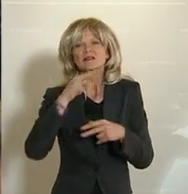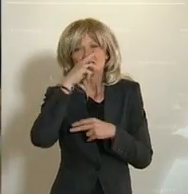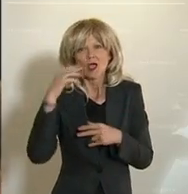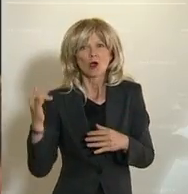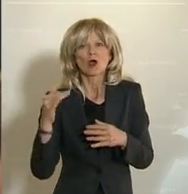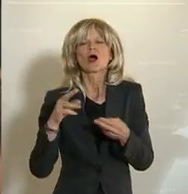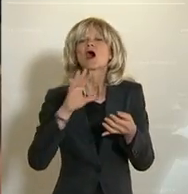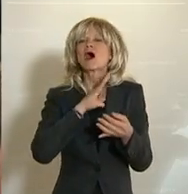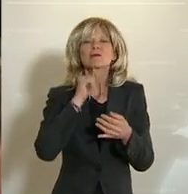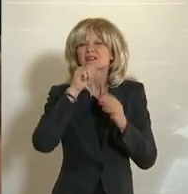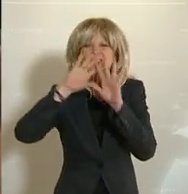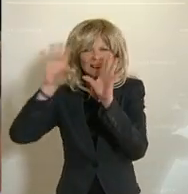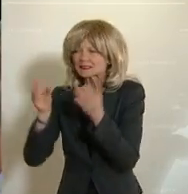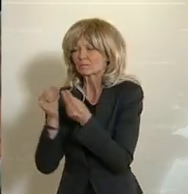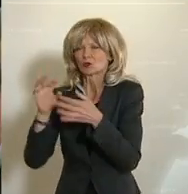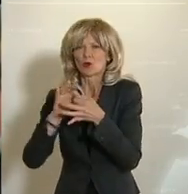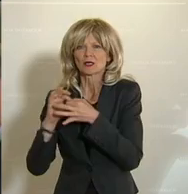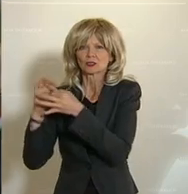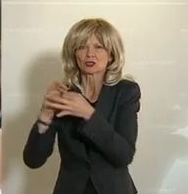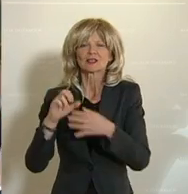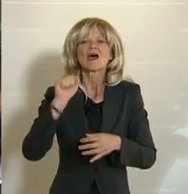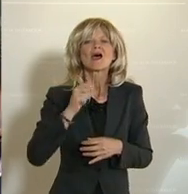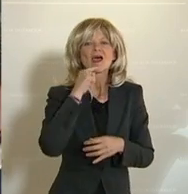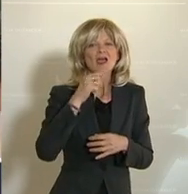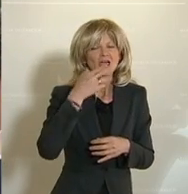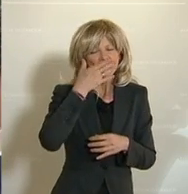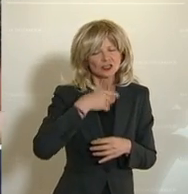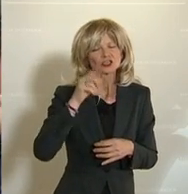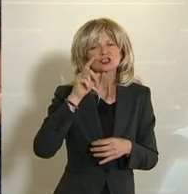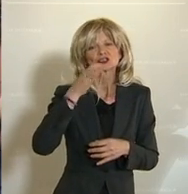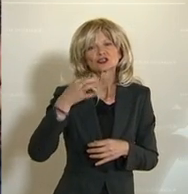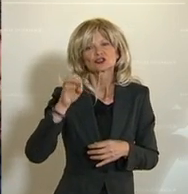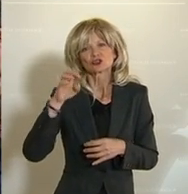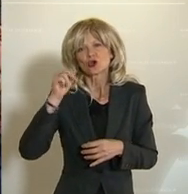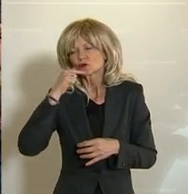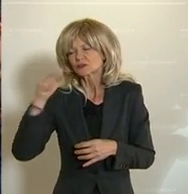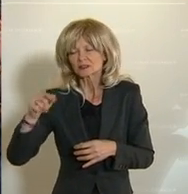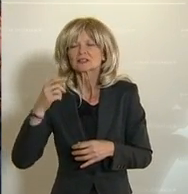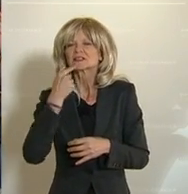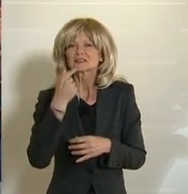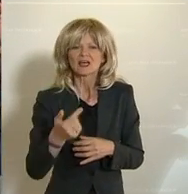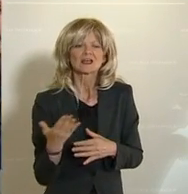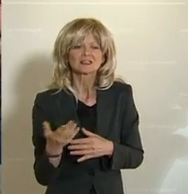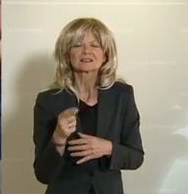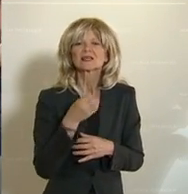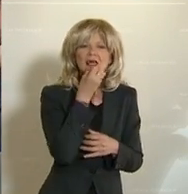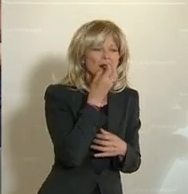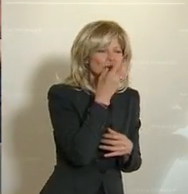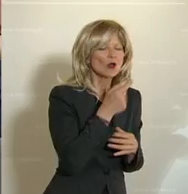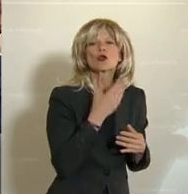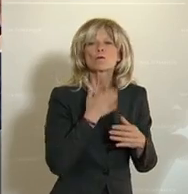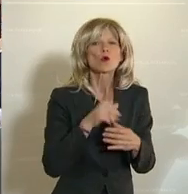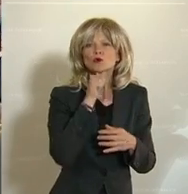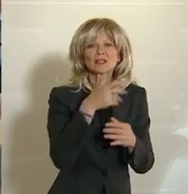hat Eschten diesen kleinsten gemeinsamen Nennern damit begründet, dass man den Libanon nicht destabilisieren möchte.